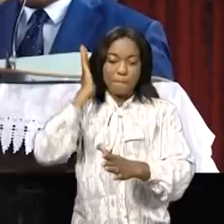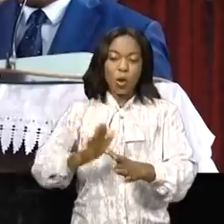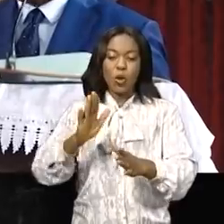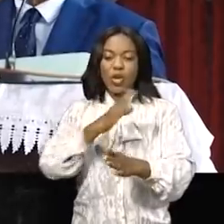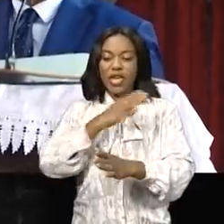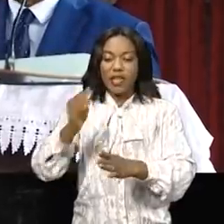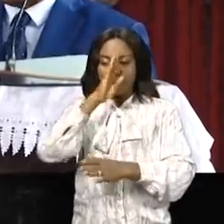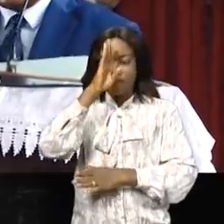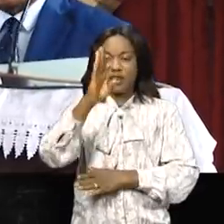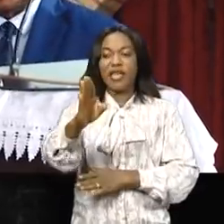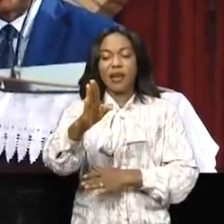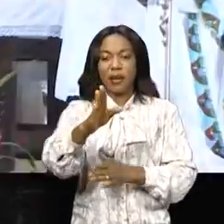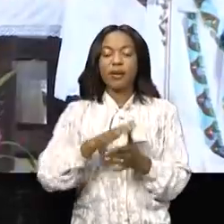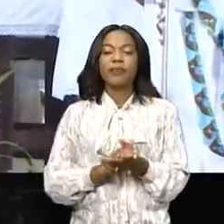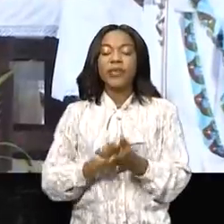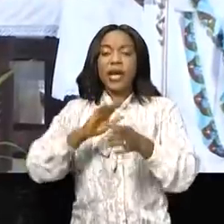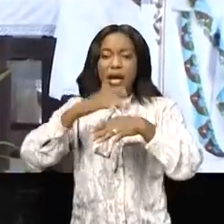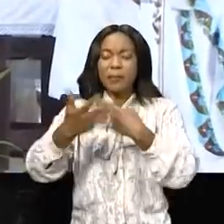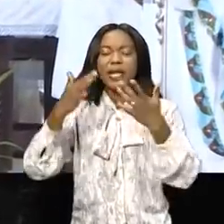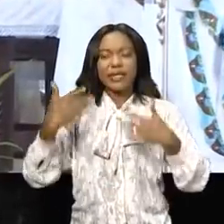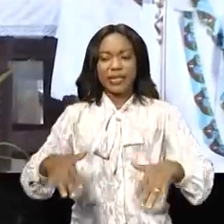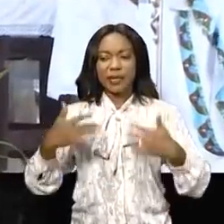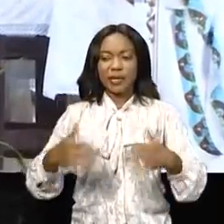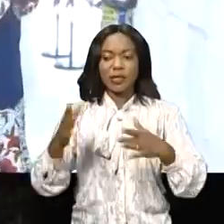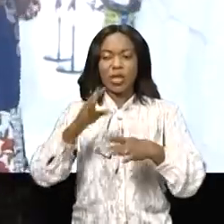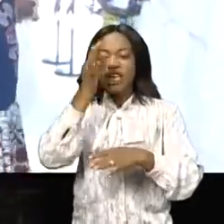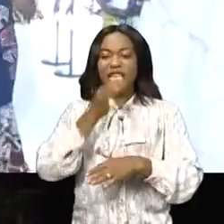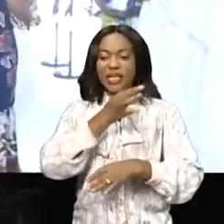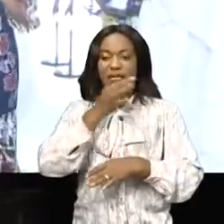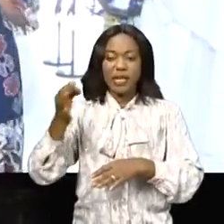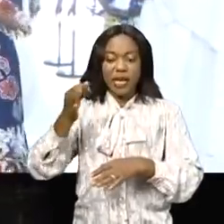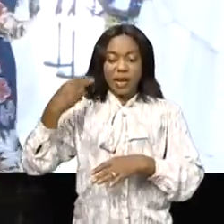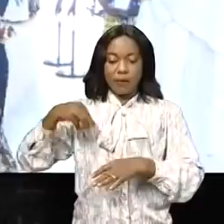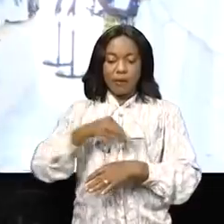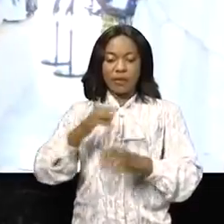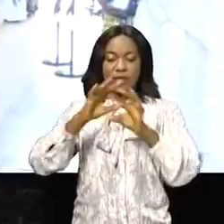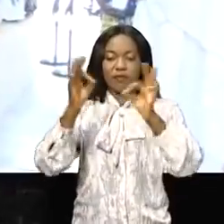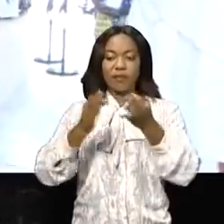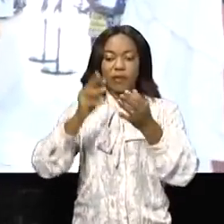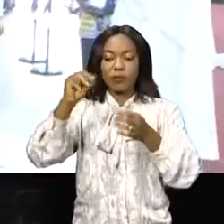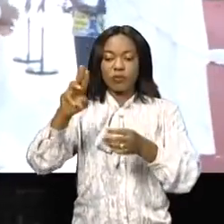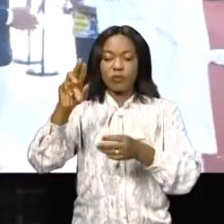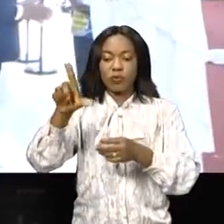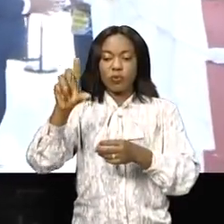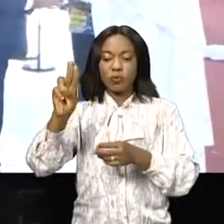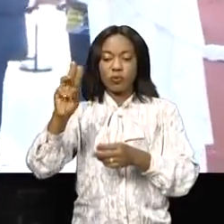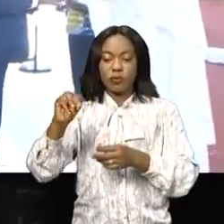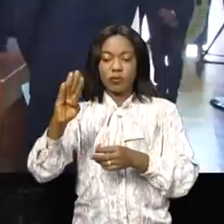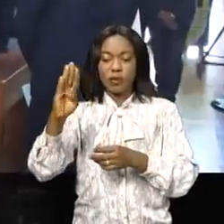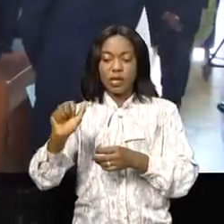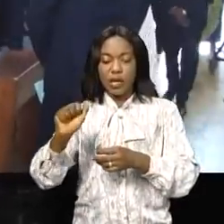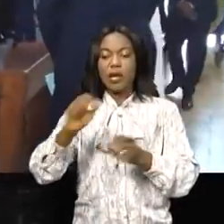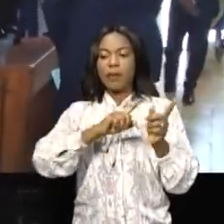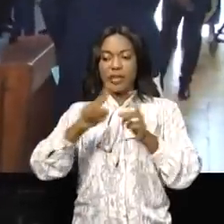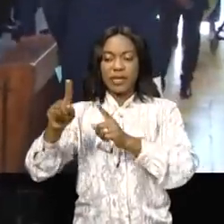et fidèles. Après la célébration eucharistique, le membre de la famille Mulumba et leurs invités se sont retrouvés au